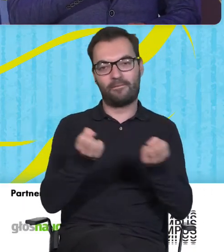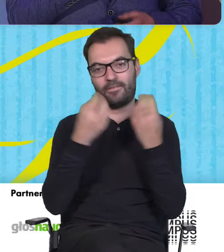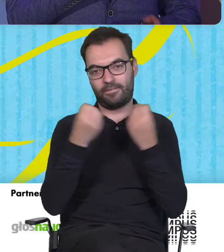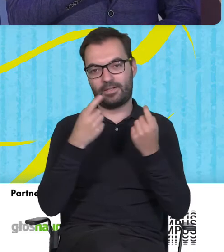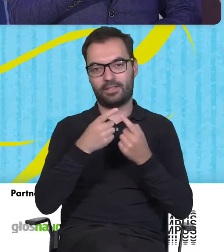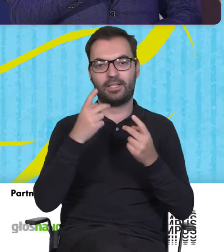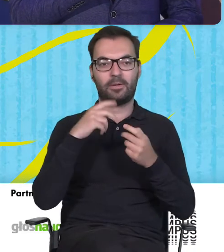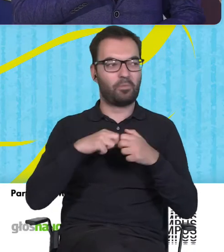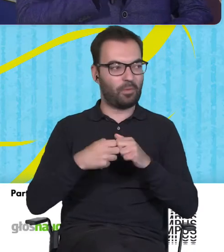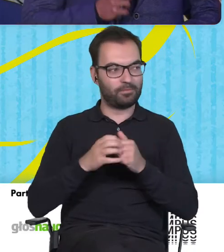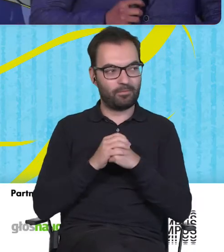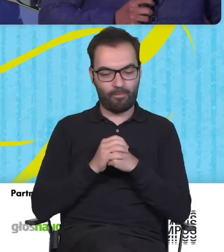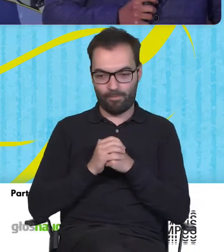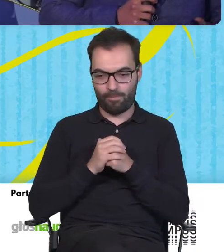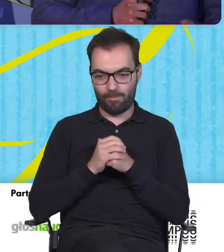swojego problemu.